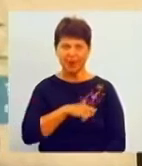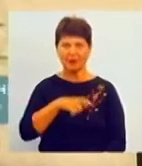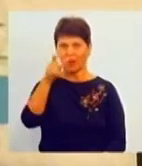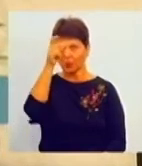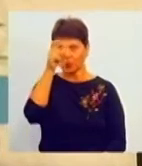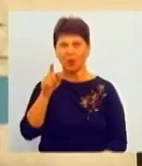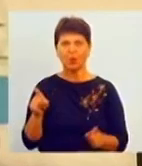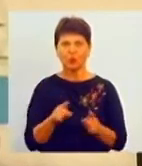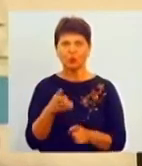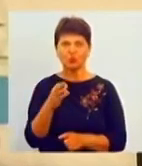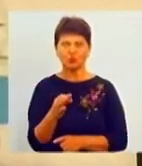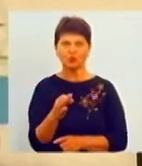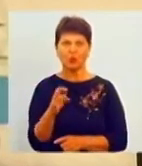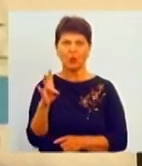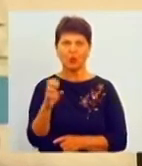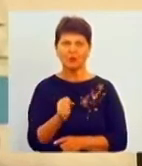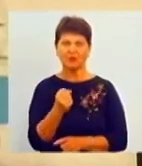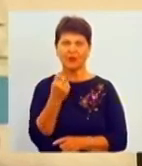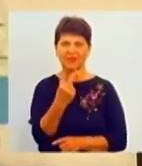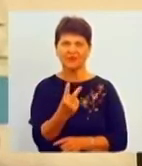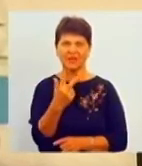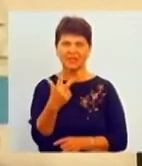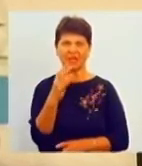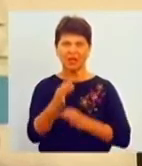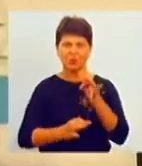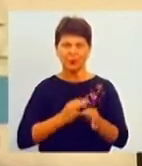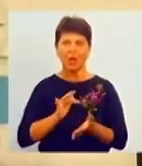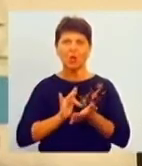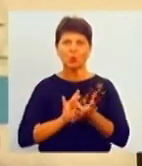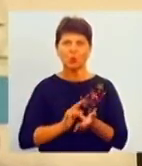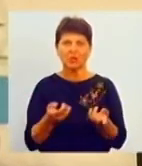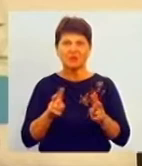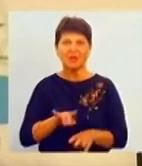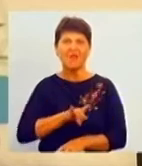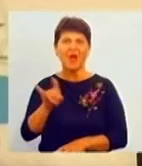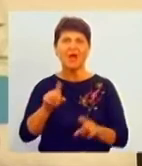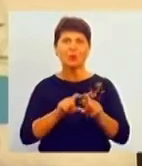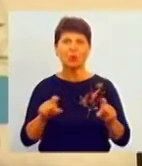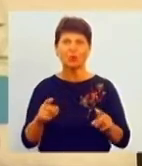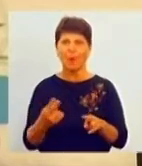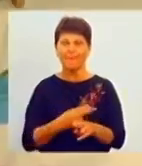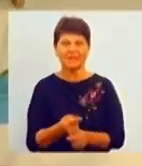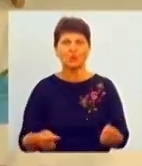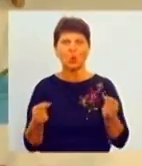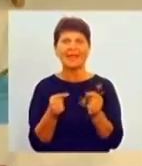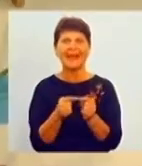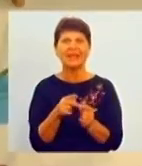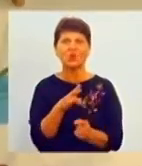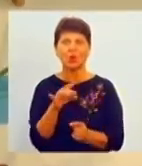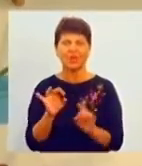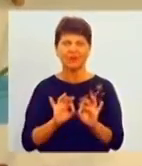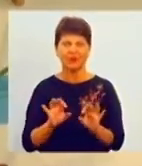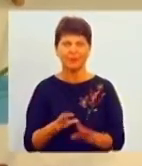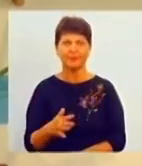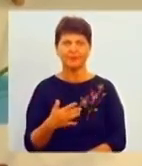що на дві-три доби туристи залишаються в аеропорту без конкретної інформації. Менеджер сторізму